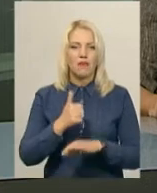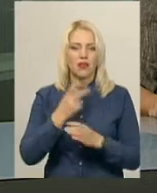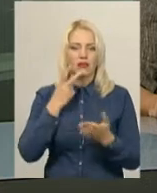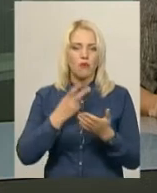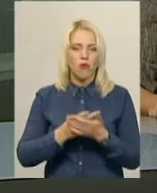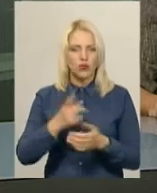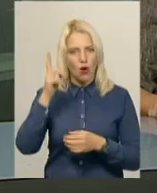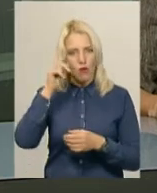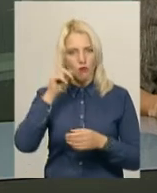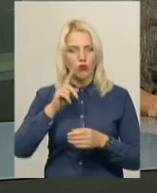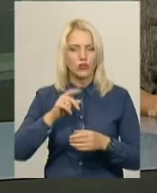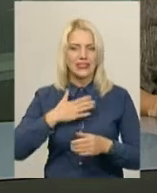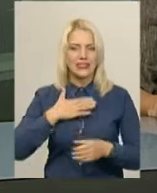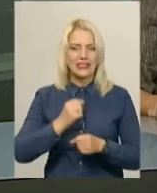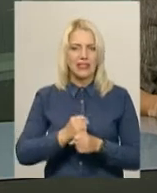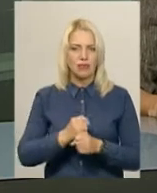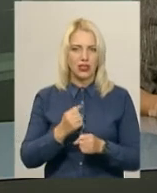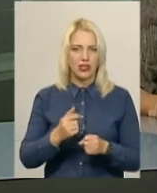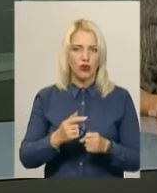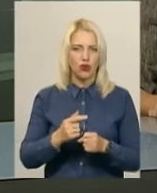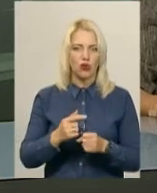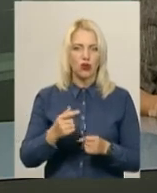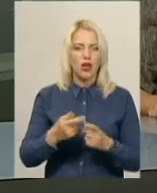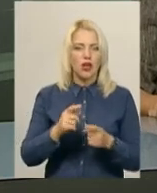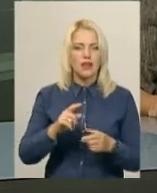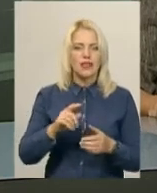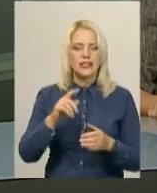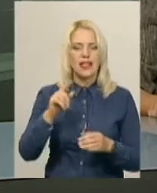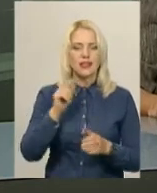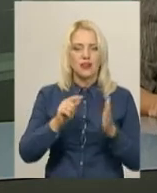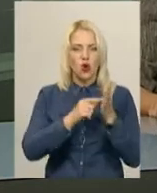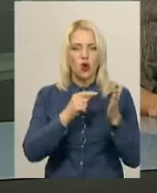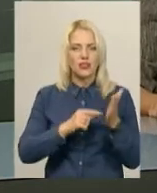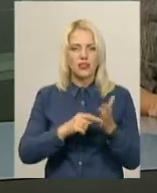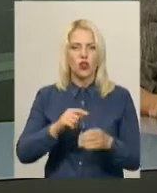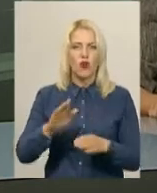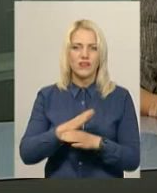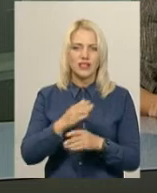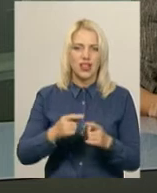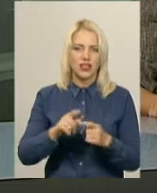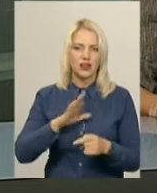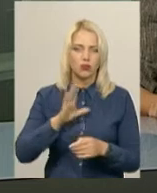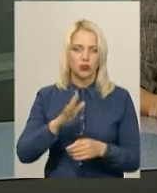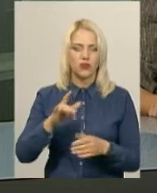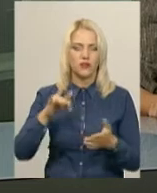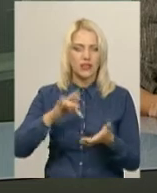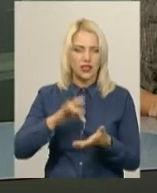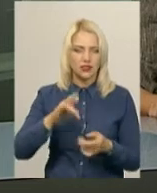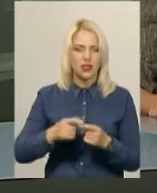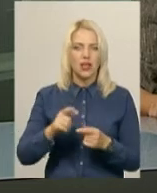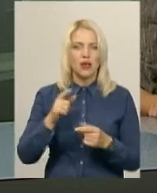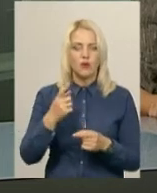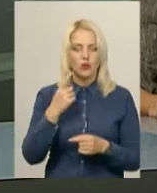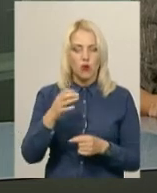мультидисциплінарного проєкту розділою відбувся в Хмельницькому міському будинку культури. Обласний центр став одним із чотирьох міст